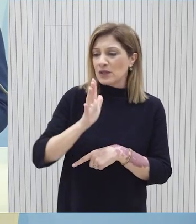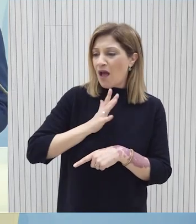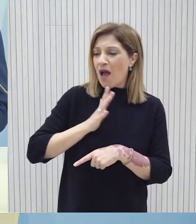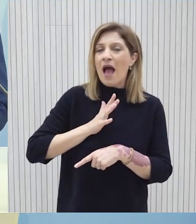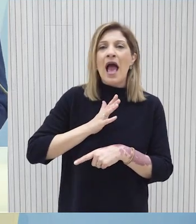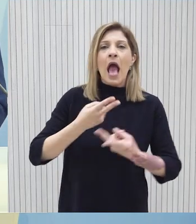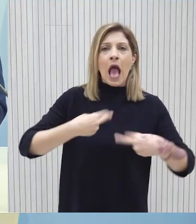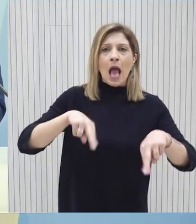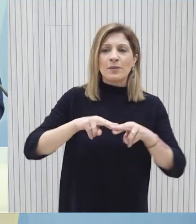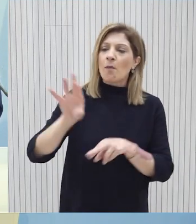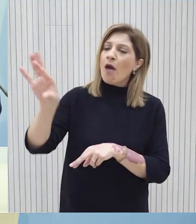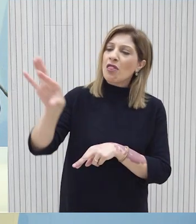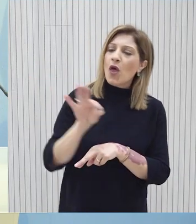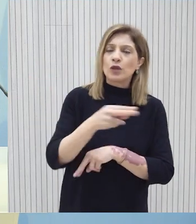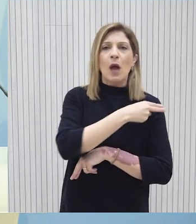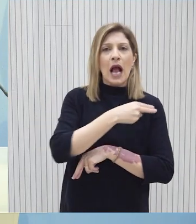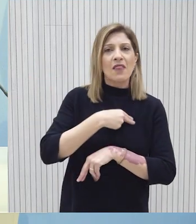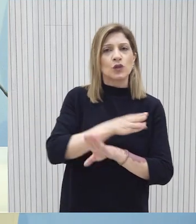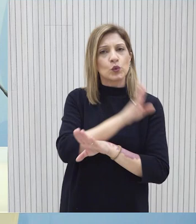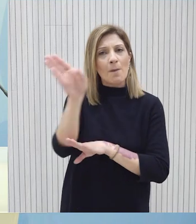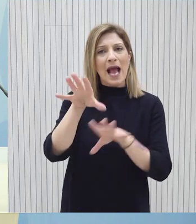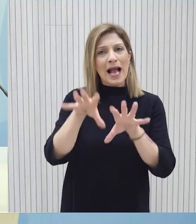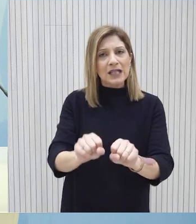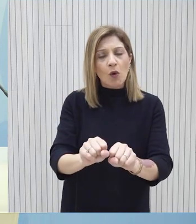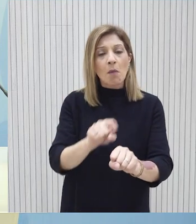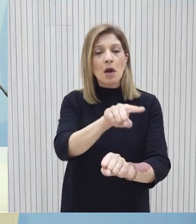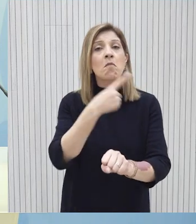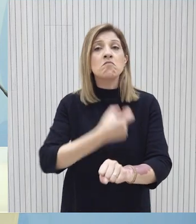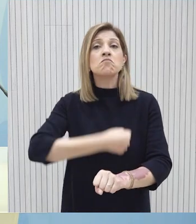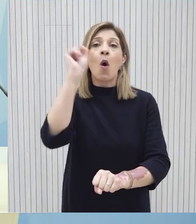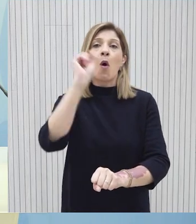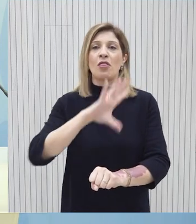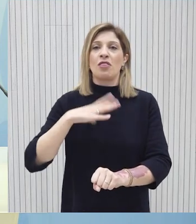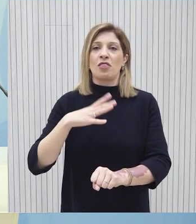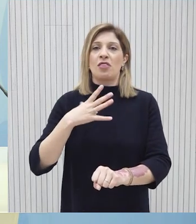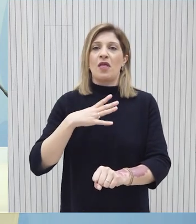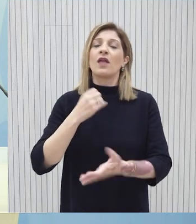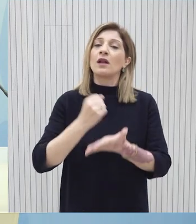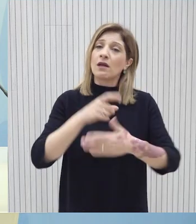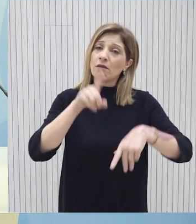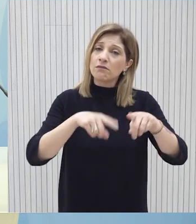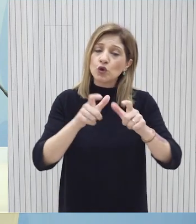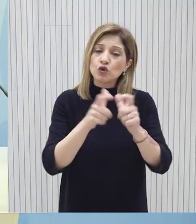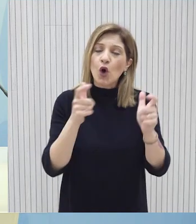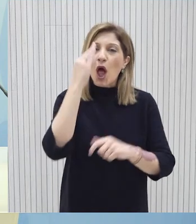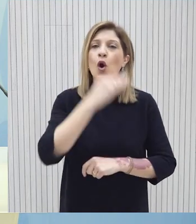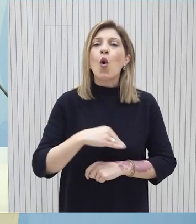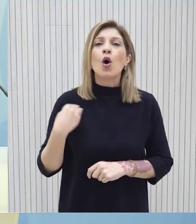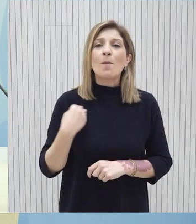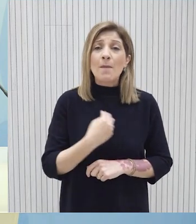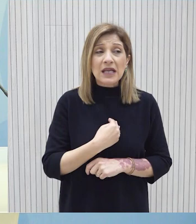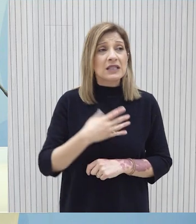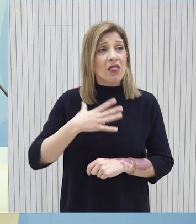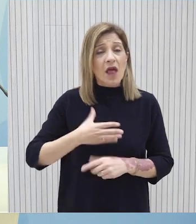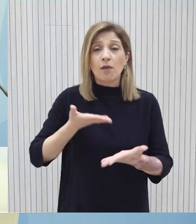διορίζει η Επιτροπή Εκπαιδευτικής Υπηρεσίας στα κατεχόμενα σχολεία μας περιλαμβανωμένων και των σχολείων στον Κορμακίτη τα οποία είναι